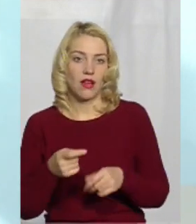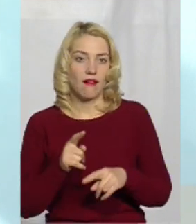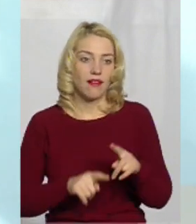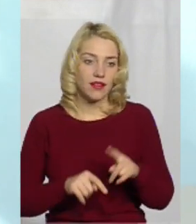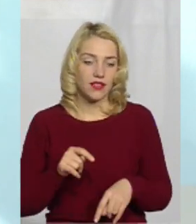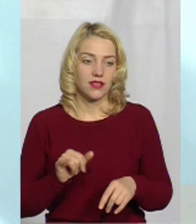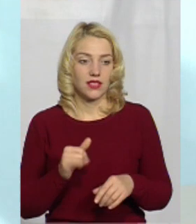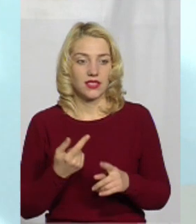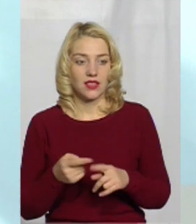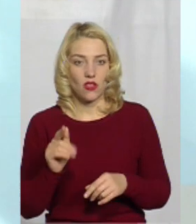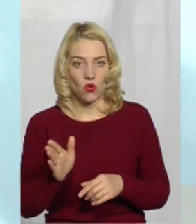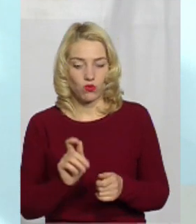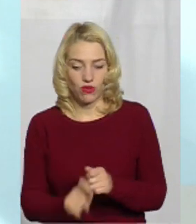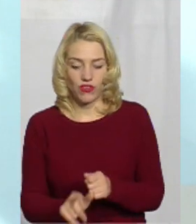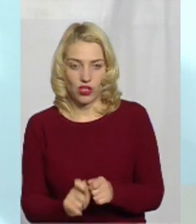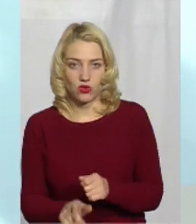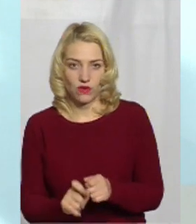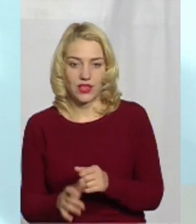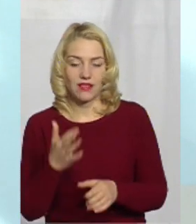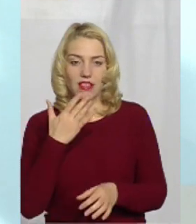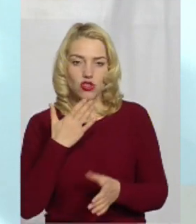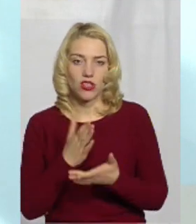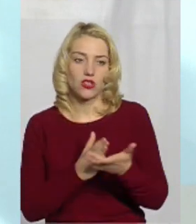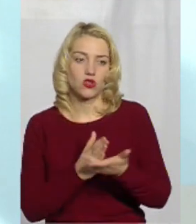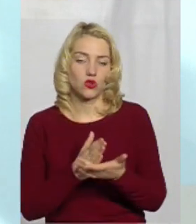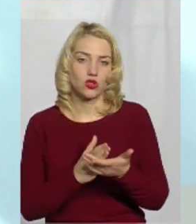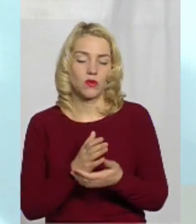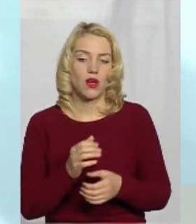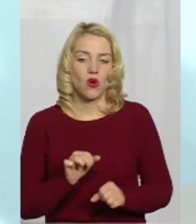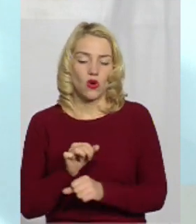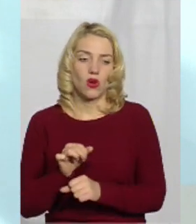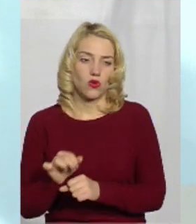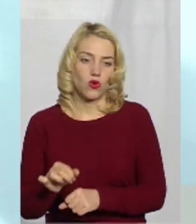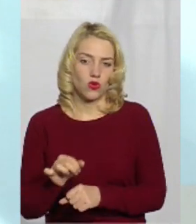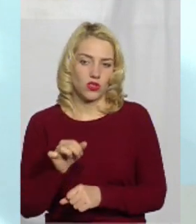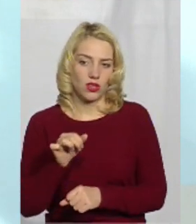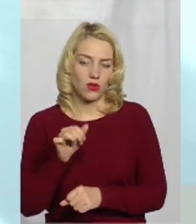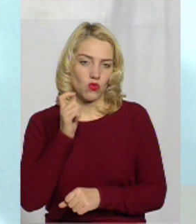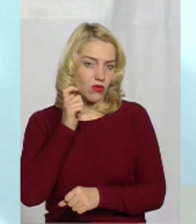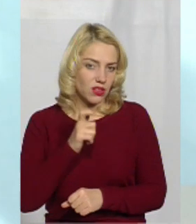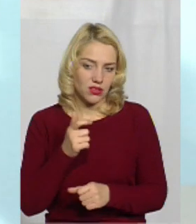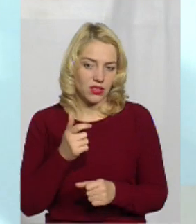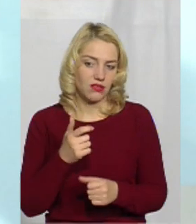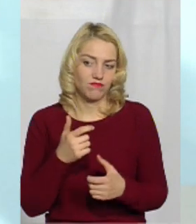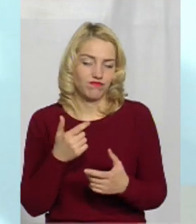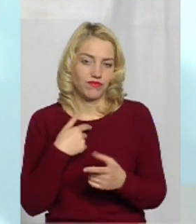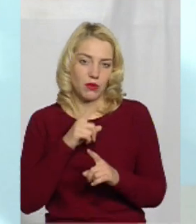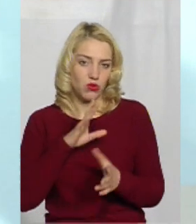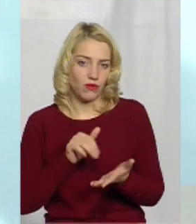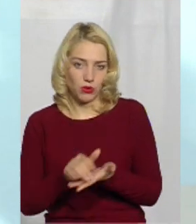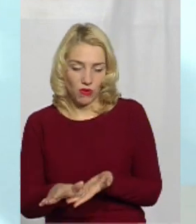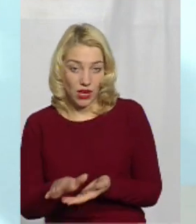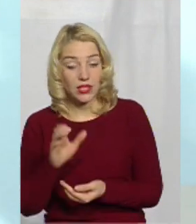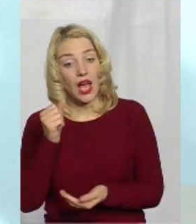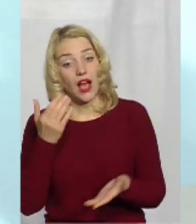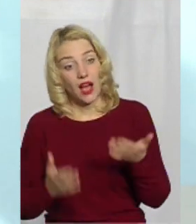і за нього буде фінансувати Національна служба здоров'я України, то, звісно, ми від таких пацієнтів відмовлятися не будемо. Якщо це